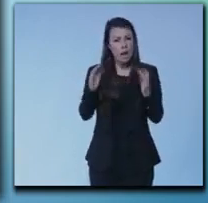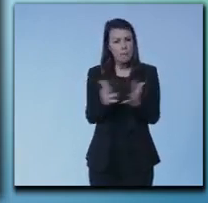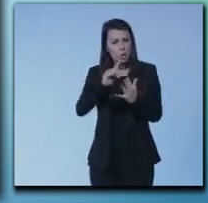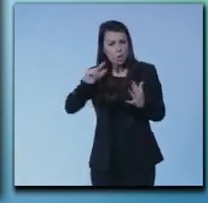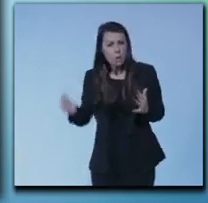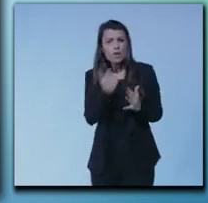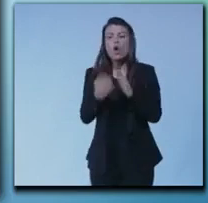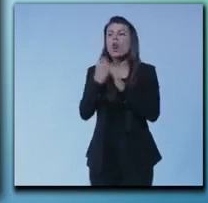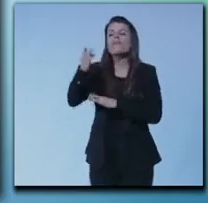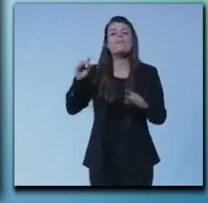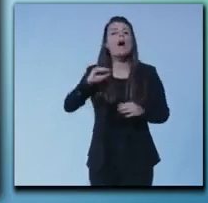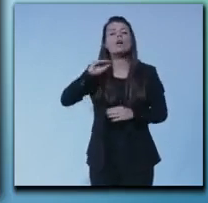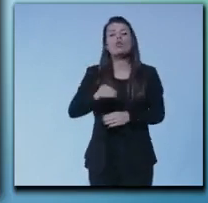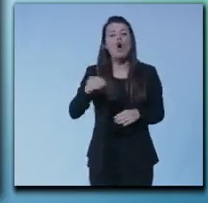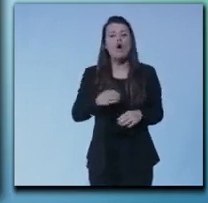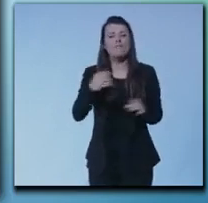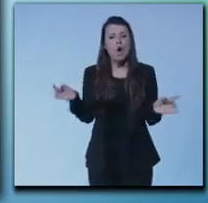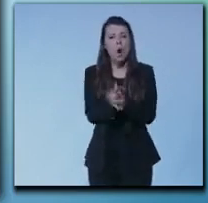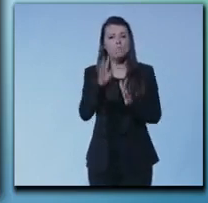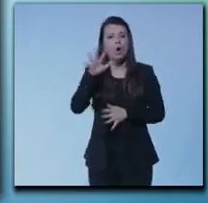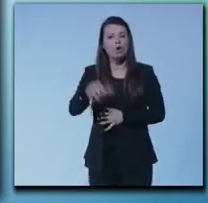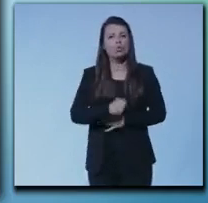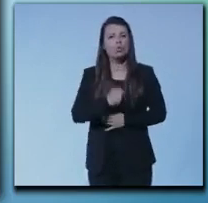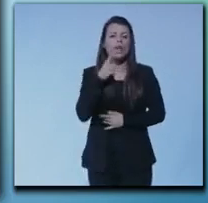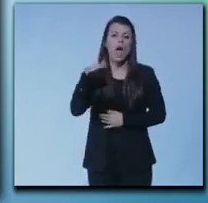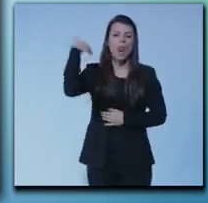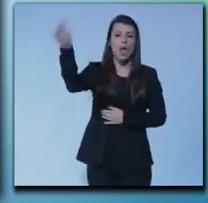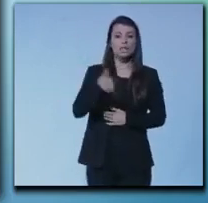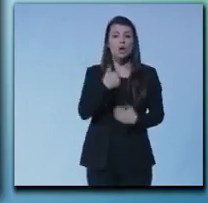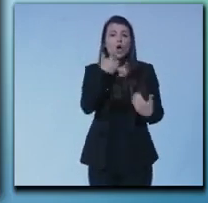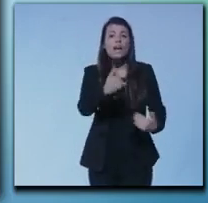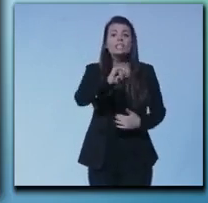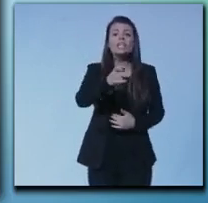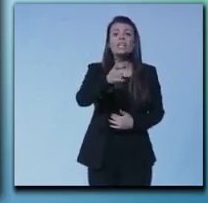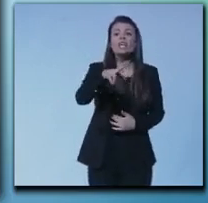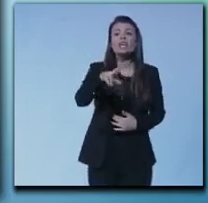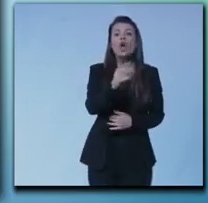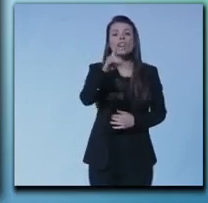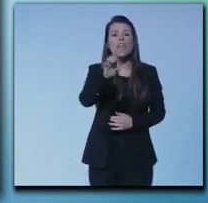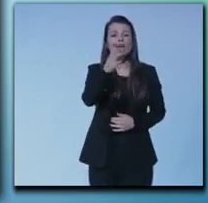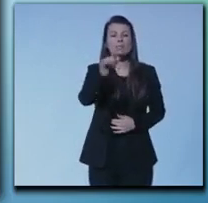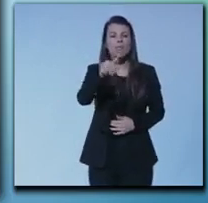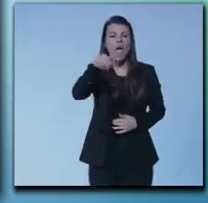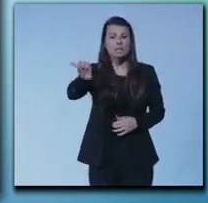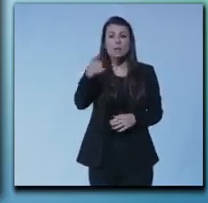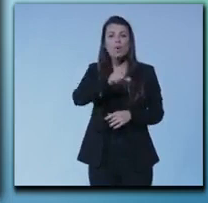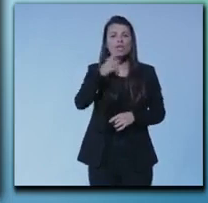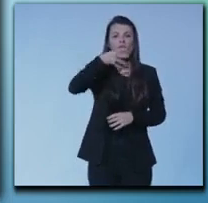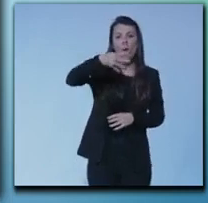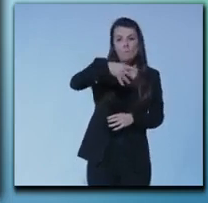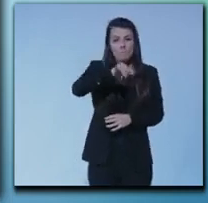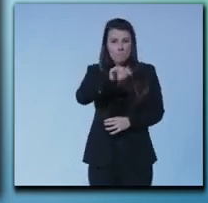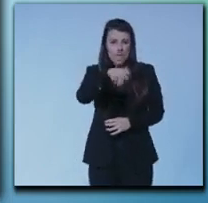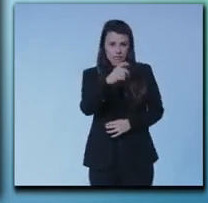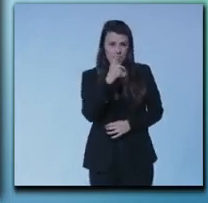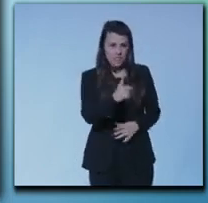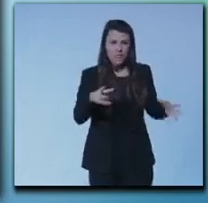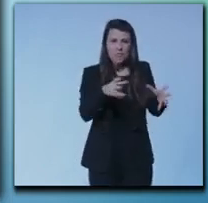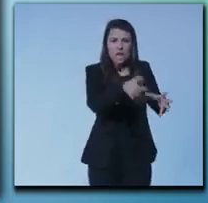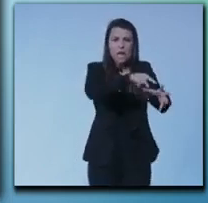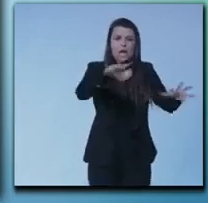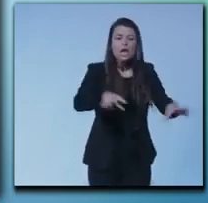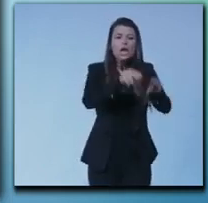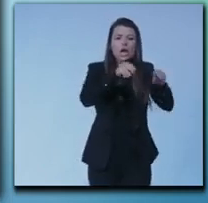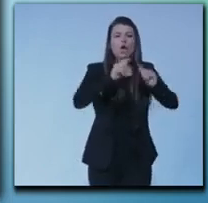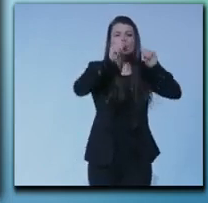per trovare le opportunità ringrazio Igor De Biasio perché in Mind c'è l'inizio del riavvio del